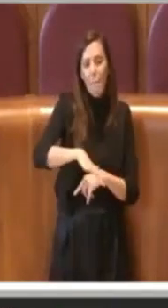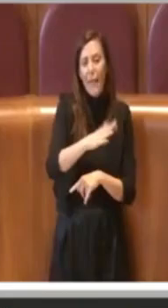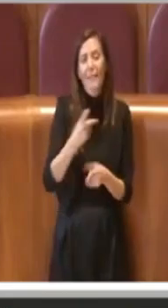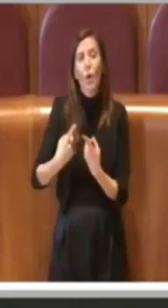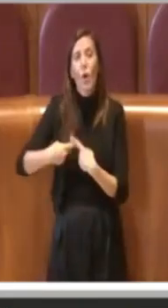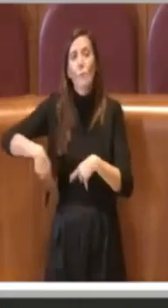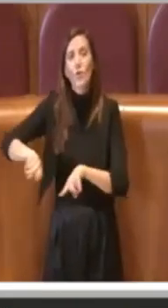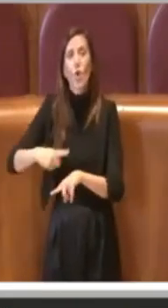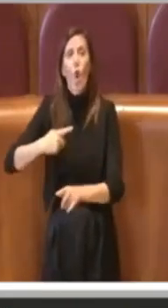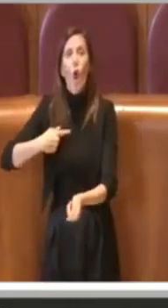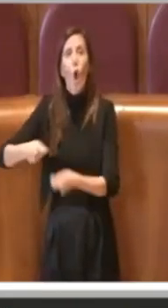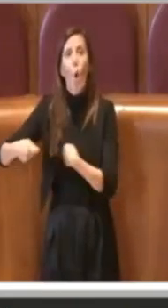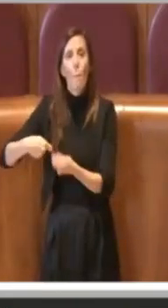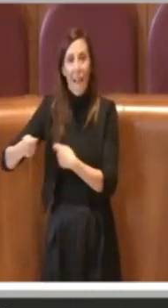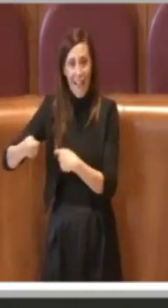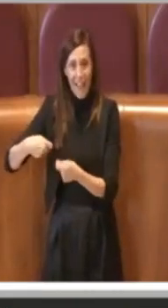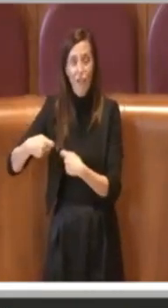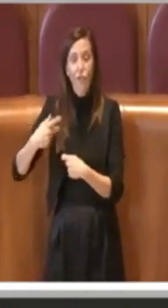presentato una delibera